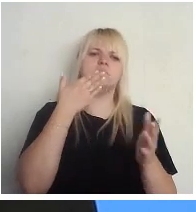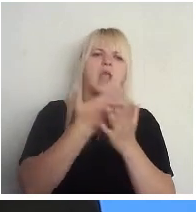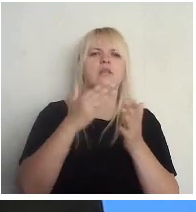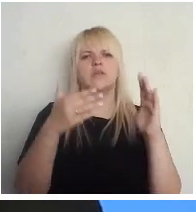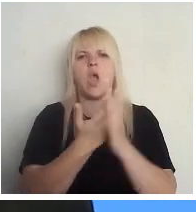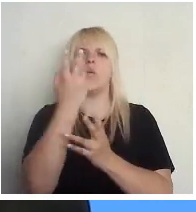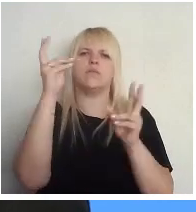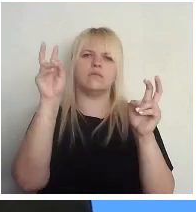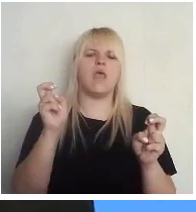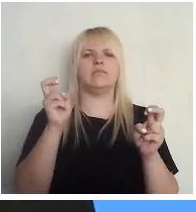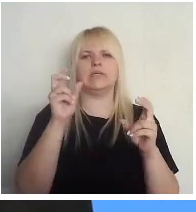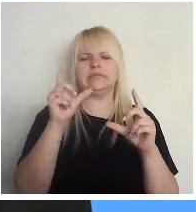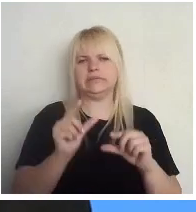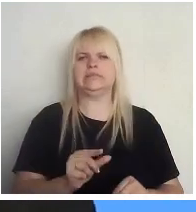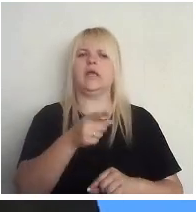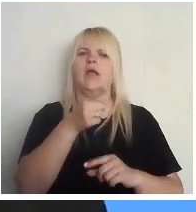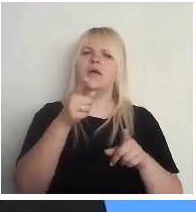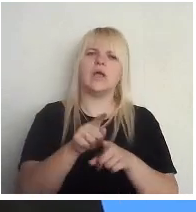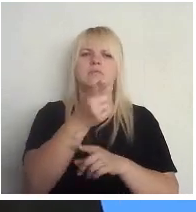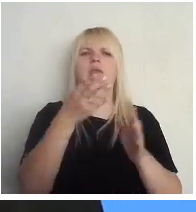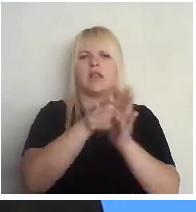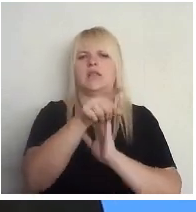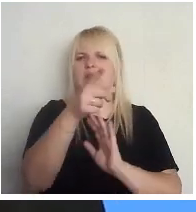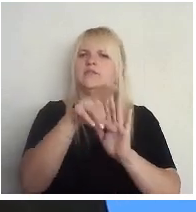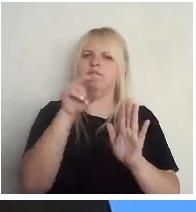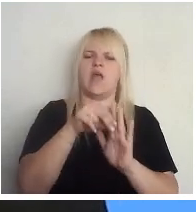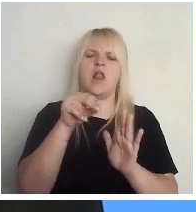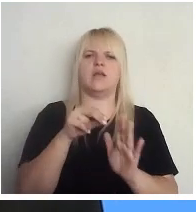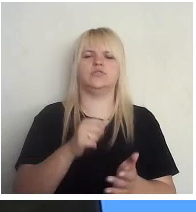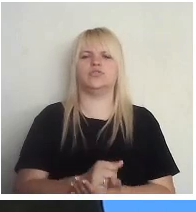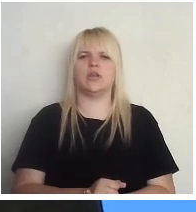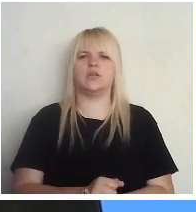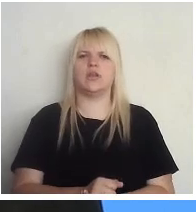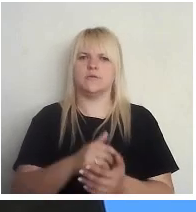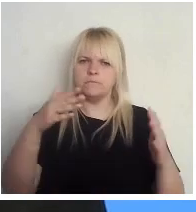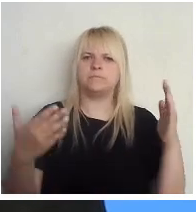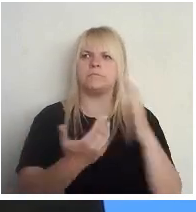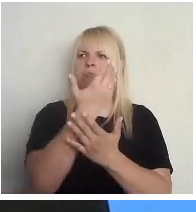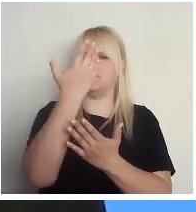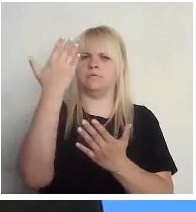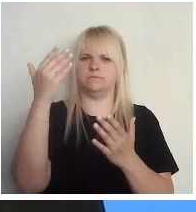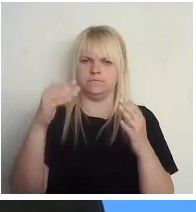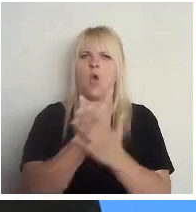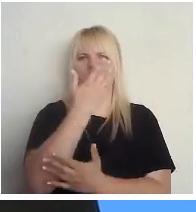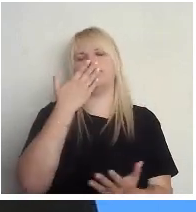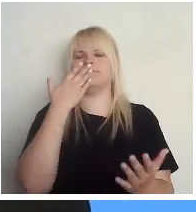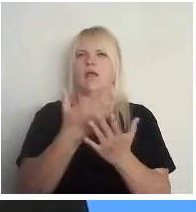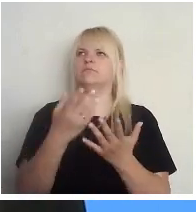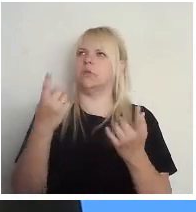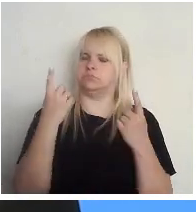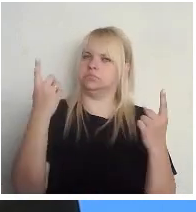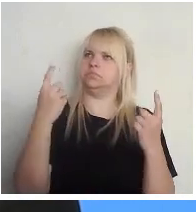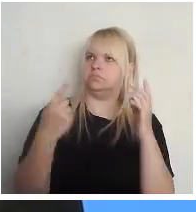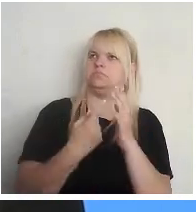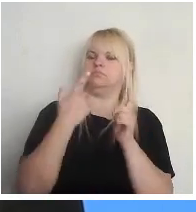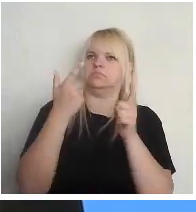tēmas un vienkārši piedalīties tajās vēlēšanās ar, nu, tādu svaigu pieteikumu. Varēja redzēt,